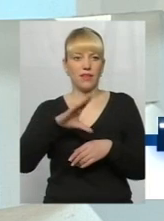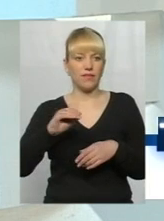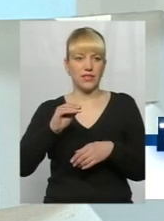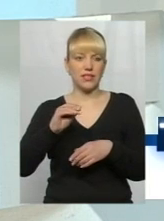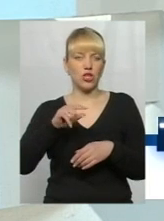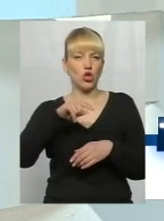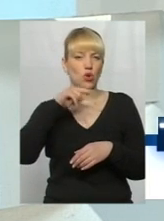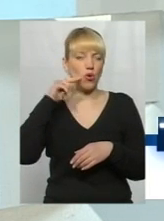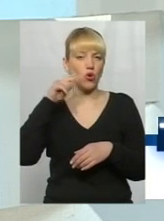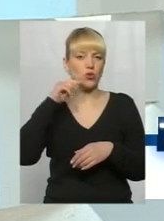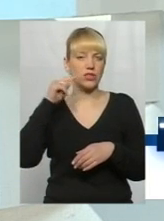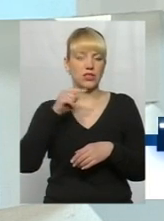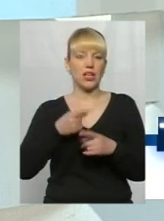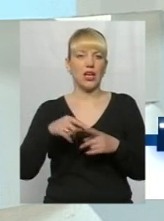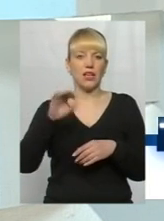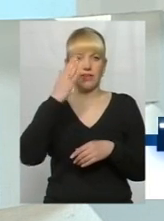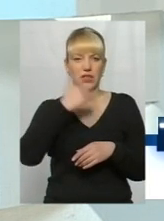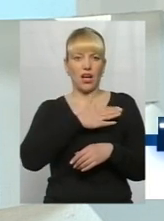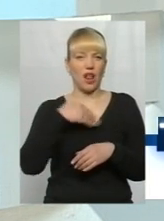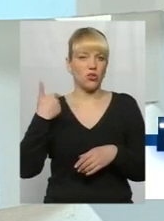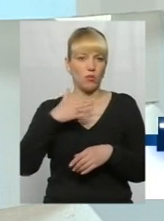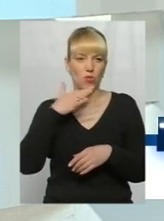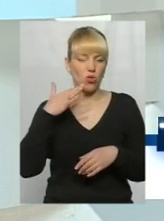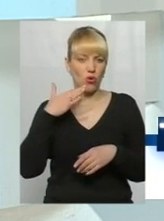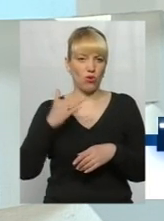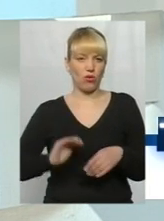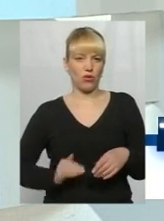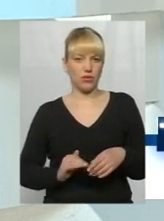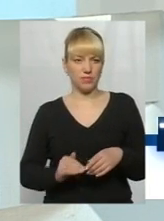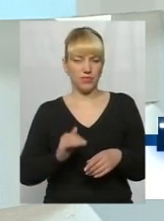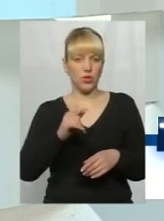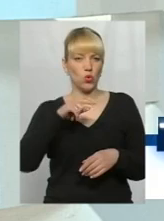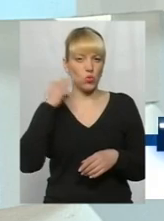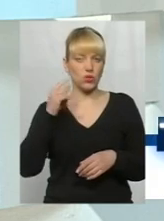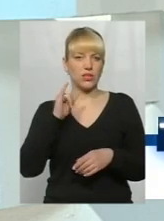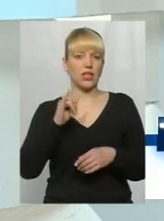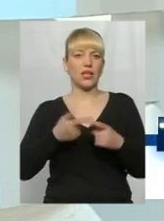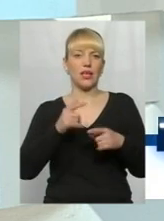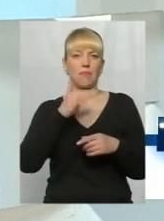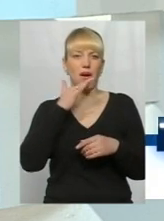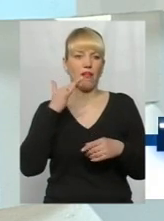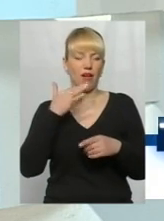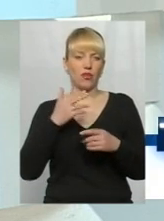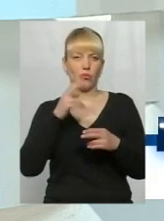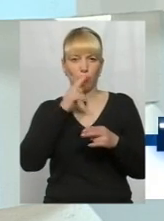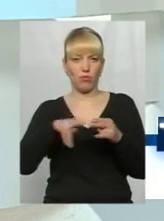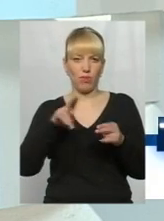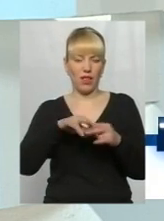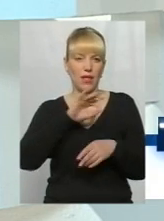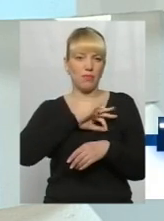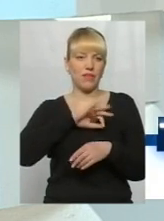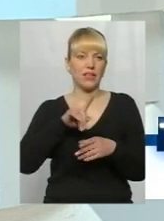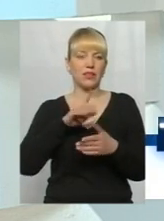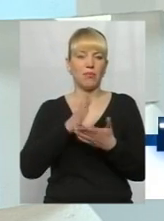руські, і окатоличилося дуже багато шляхти руської, і пропали всі ті привілеї, які вони мали, вони